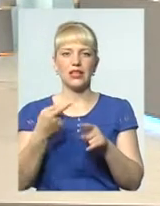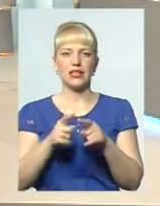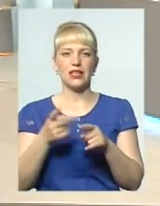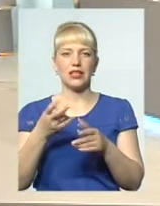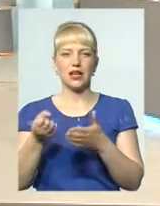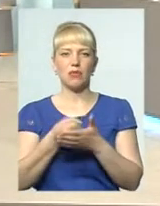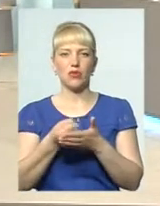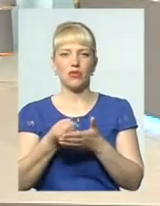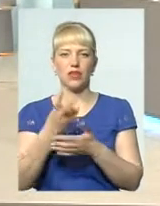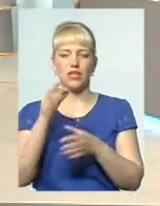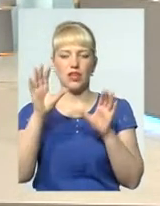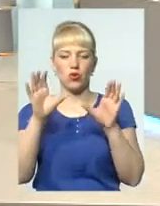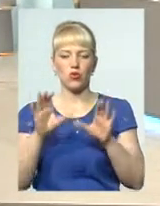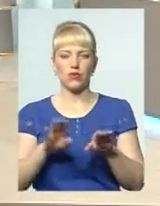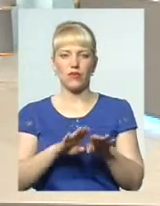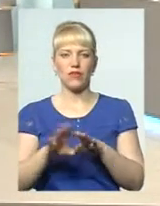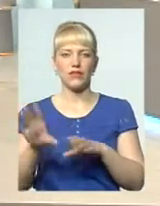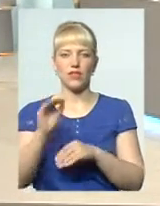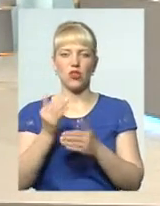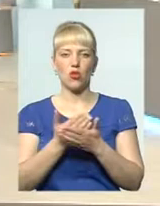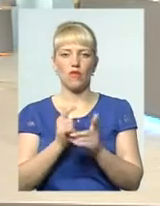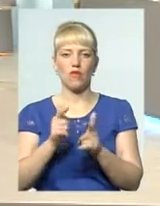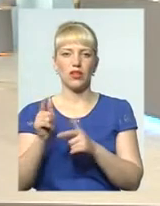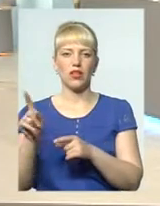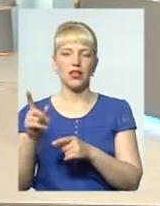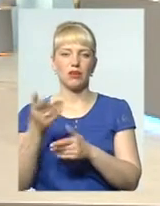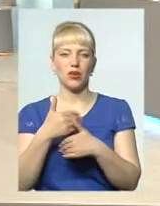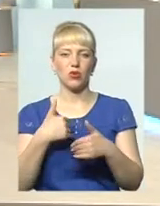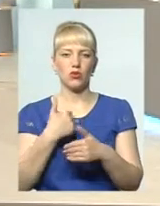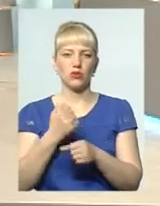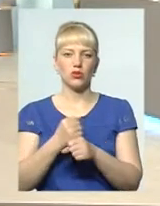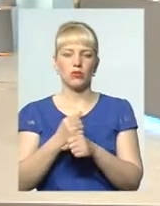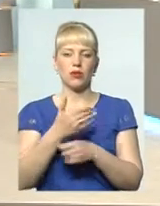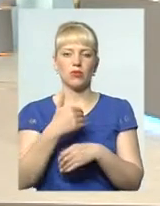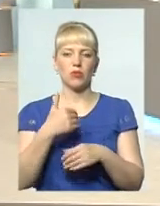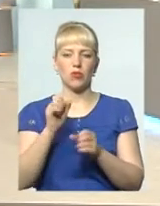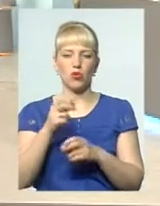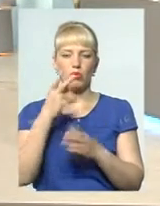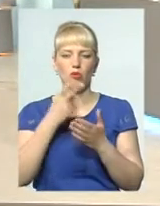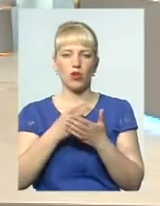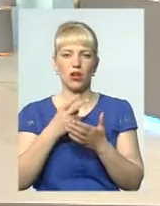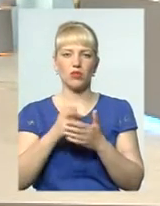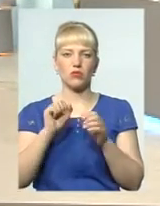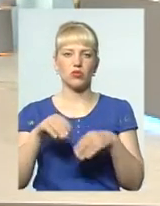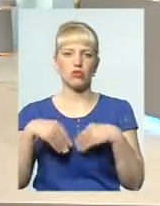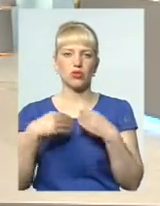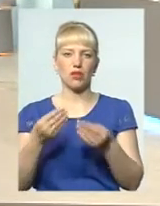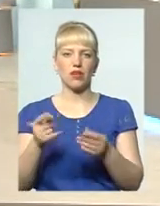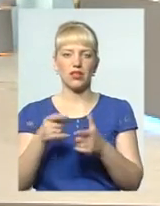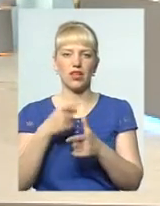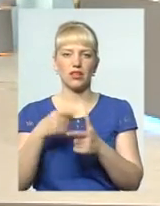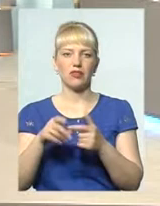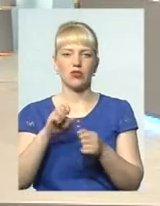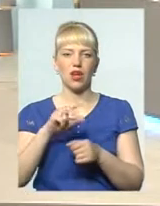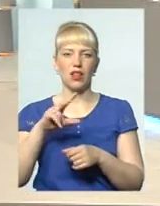на законодавчому рівні всі ці нововведення, які ми хочемо зробити. Ми можемо показувати, можемо давати альтернативу, але